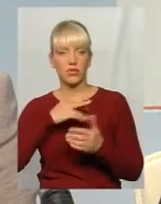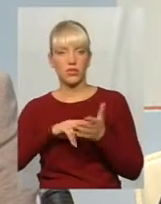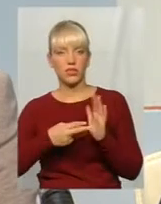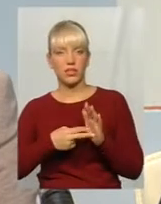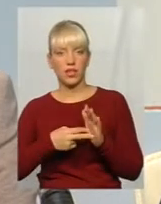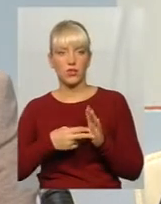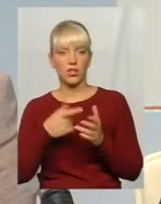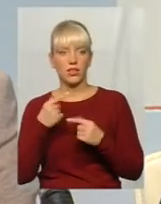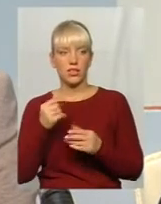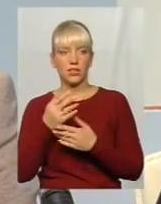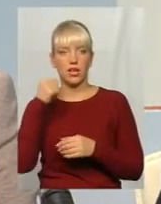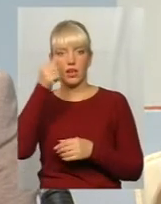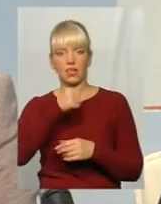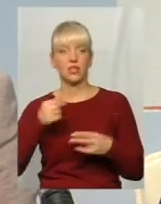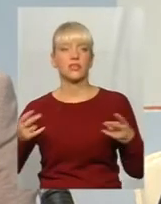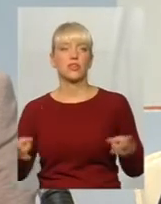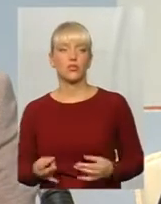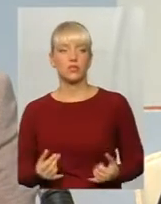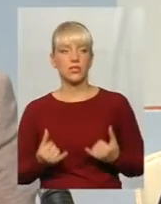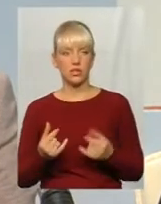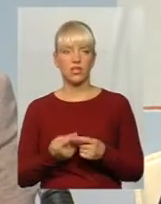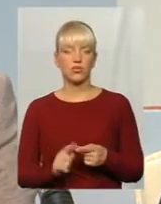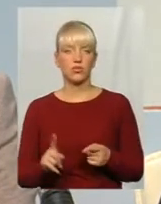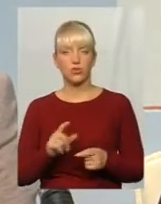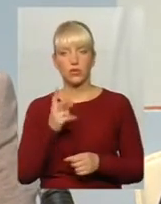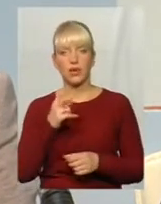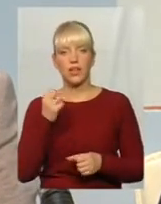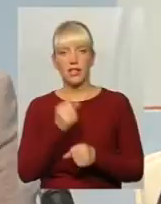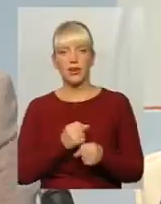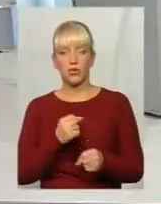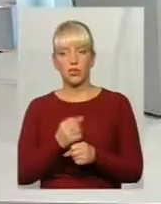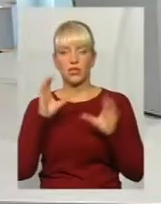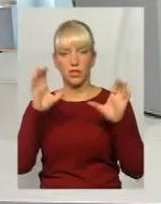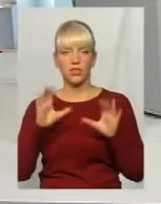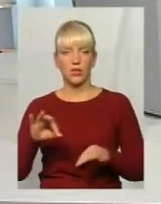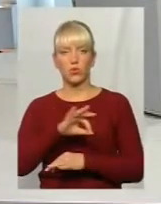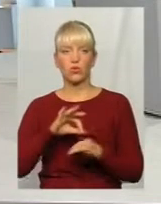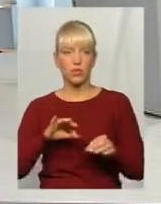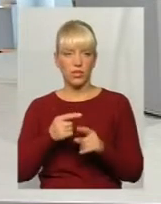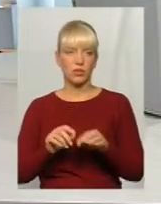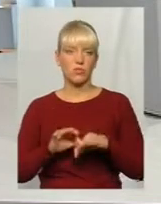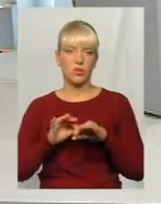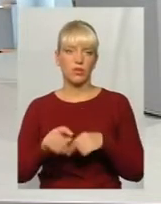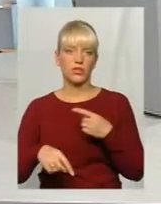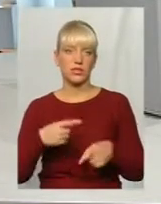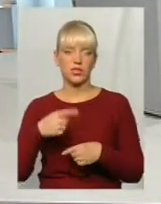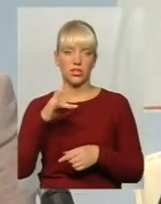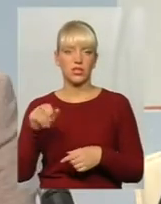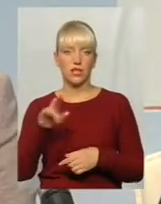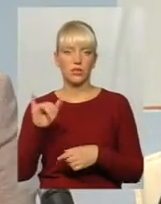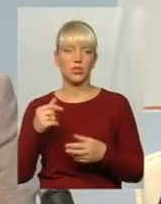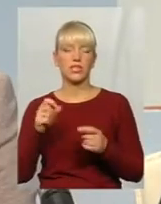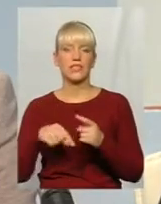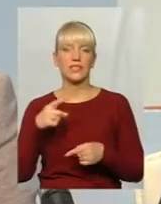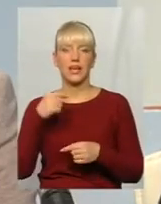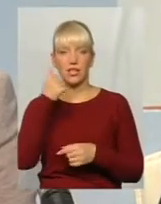десь рік знадобиться для того, щоб напрацювати законопроект, провести його через Раду, і ось за рік може